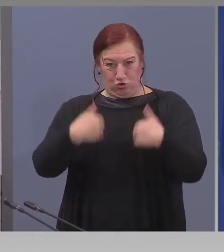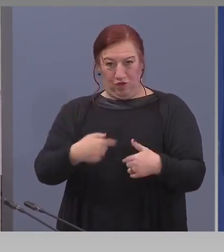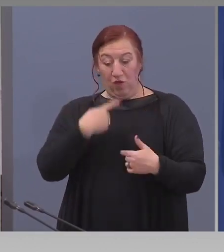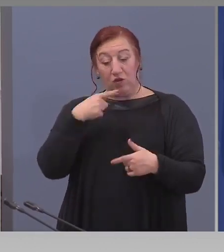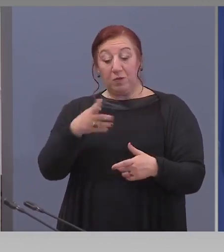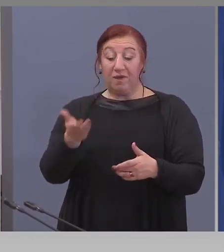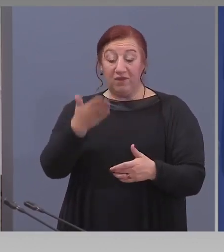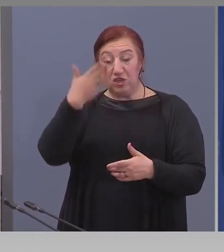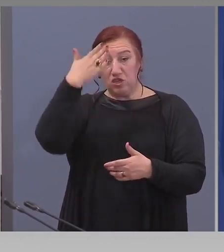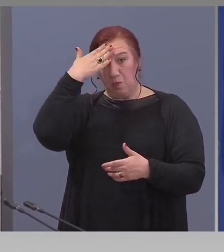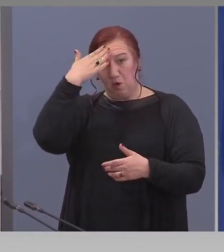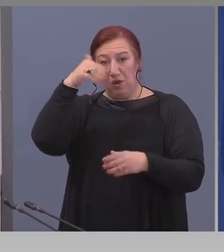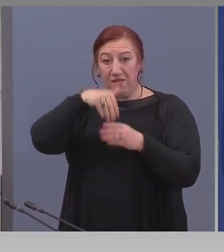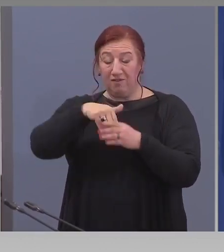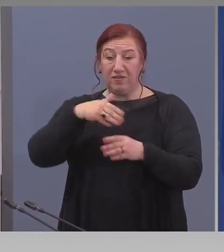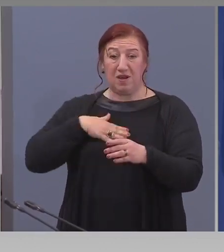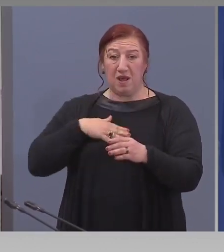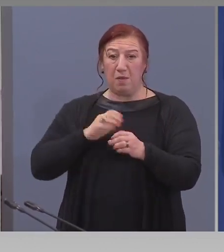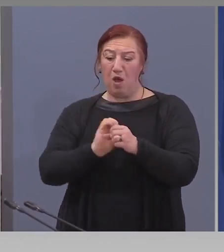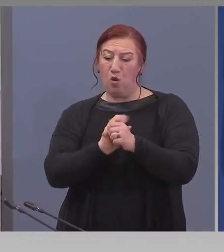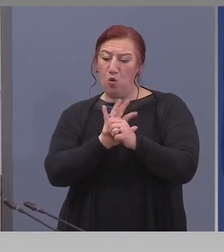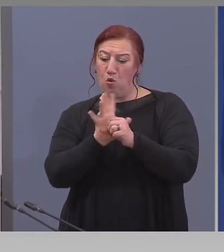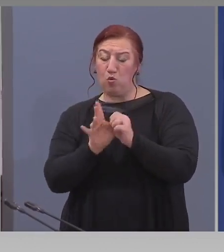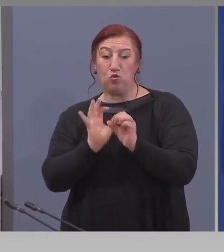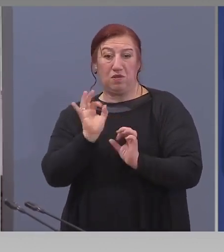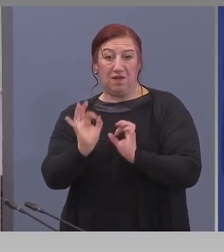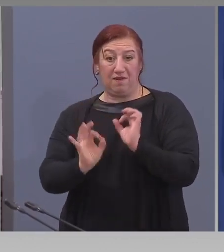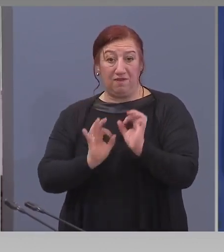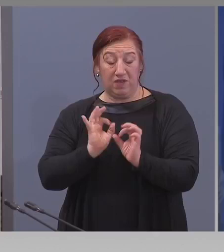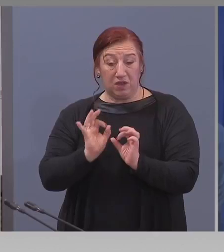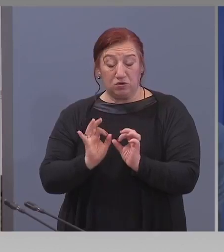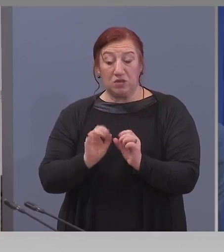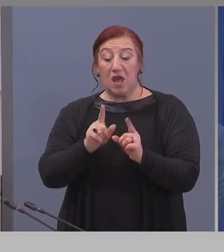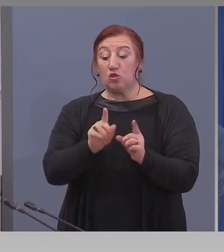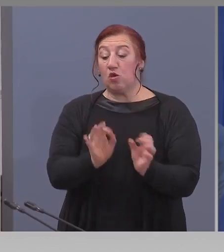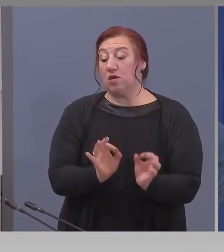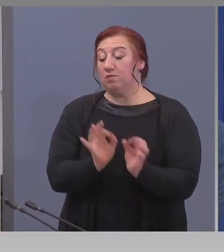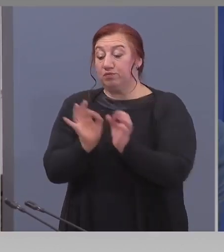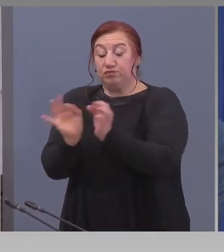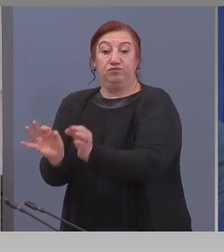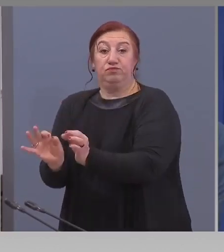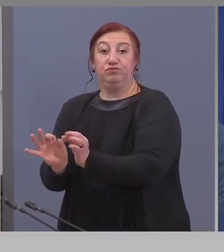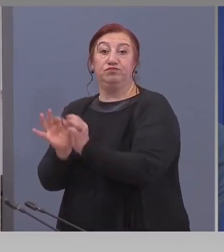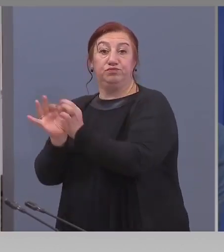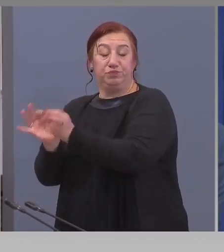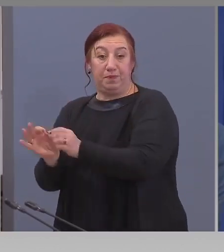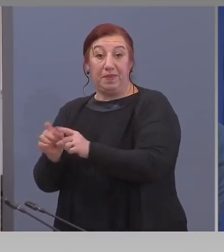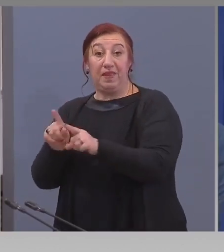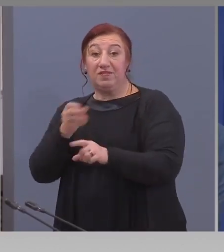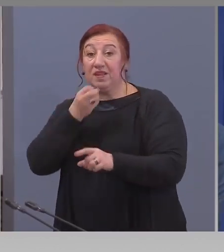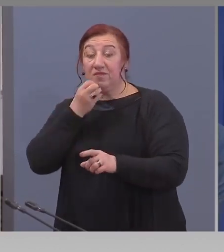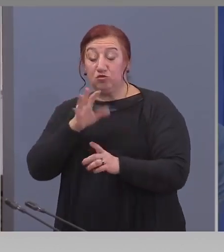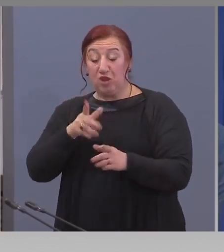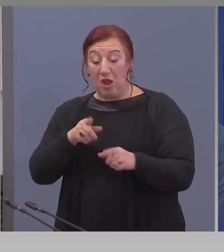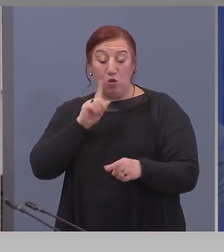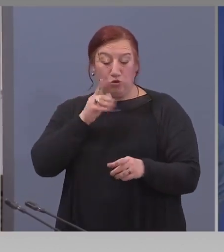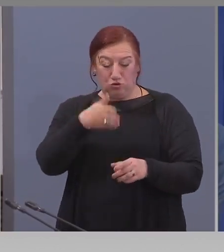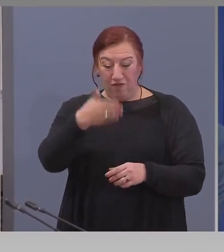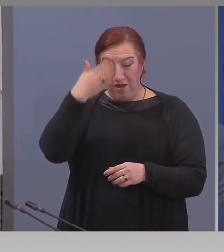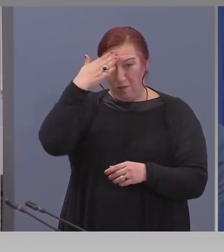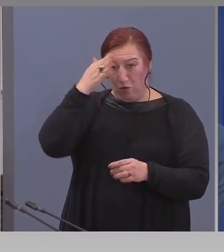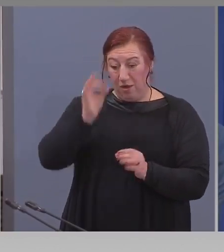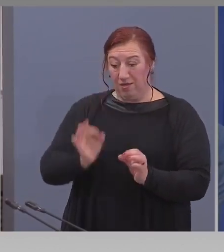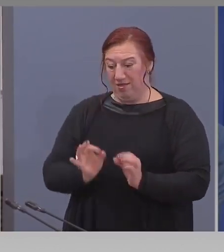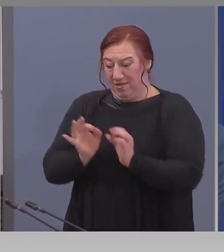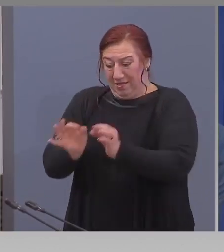сме установили, че има коронавирус, е заразил. В такъв случай, ако той ги е заразил